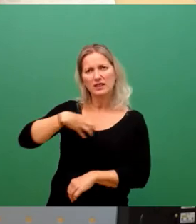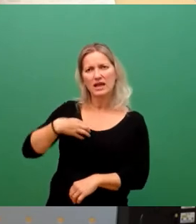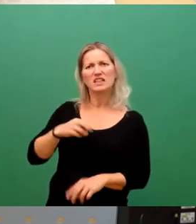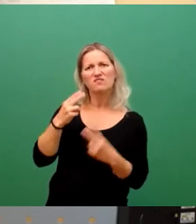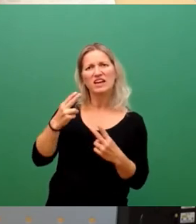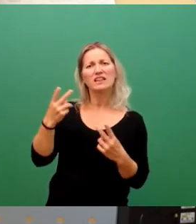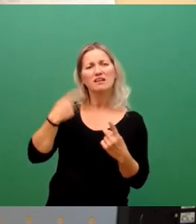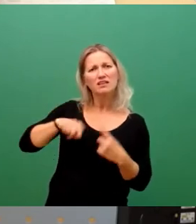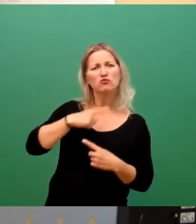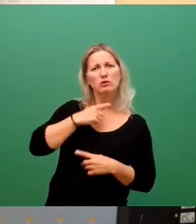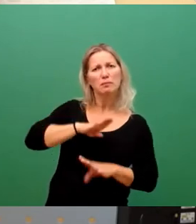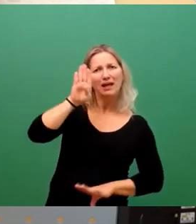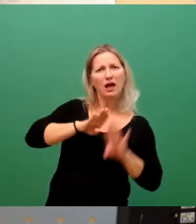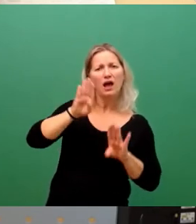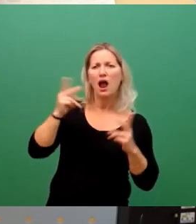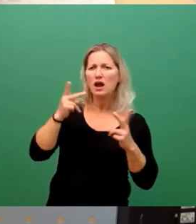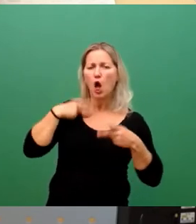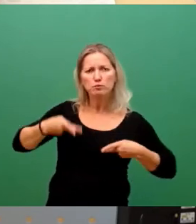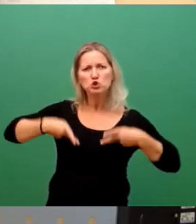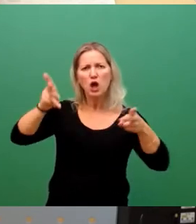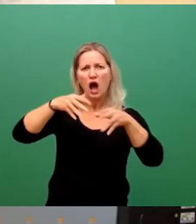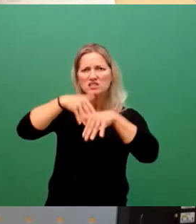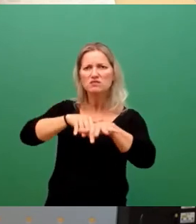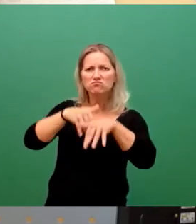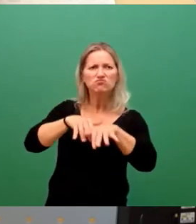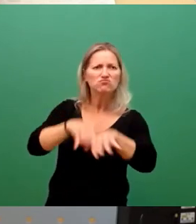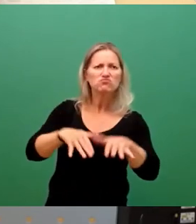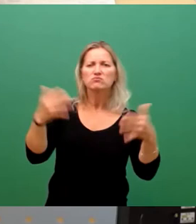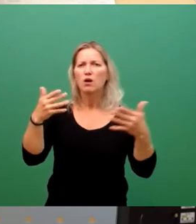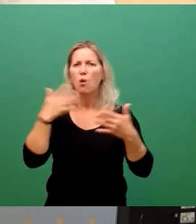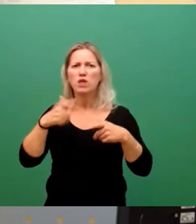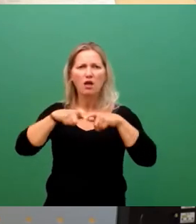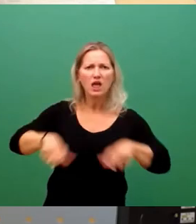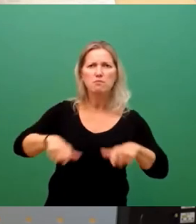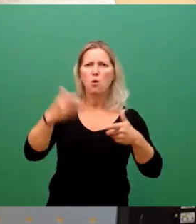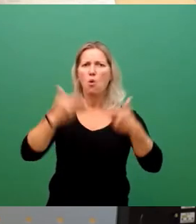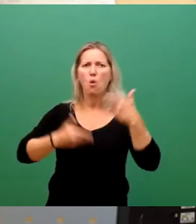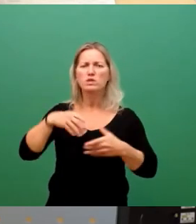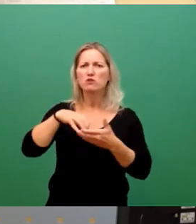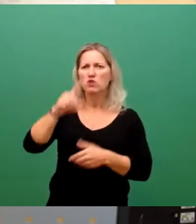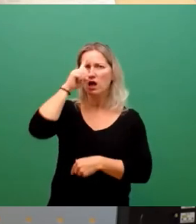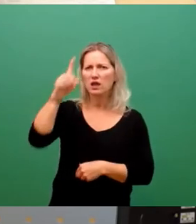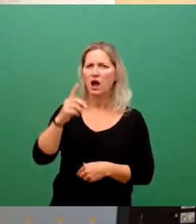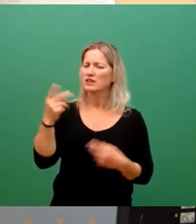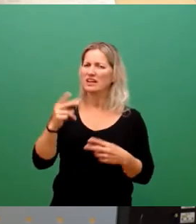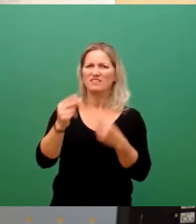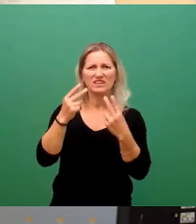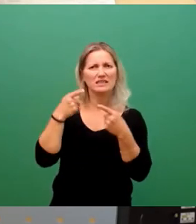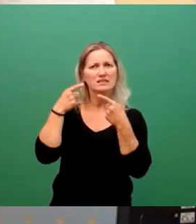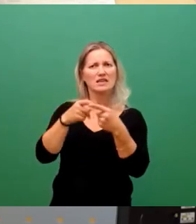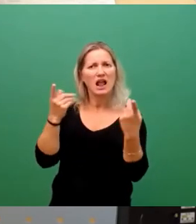Stimmen, ob das nun auf der Straße passiert, bei Spaziergängen oder Demonstrationen oder ob das hier im Stadtrat passiert, dass dieser Krieg in einer